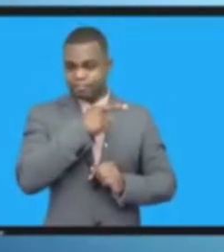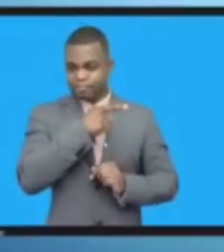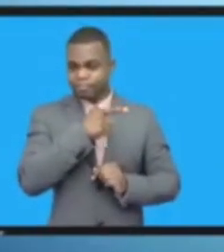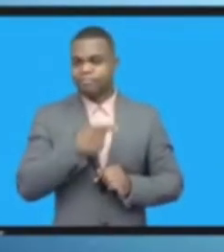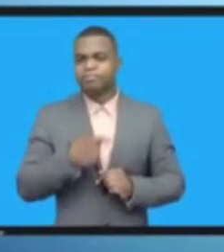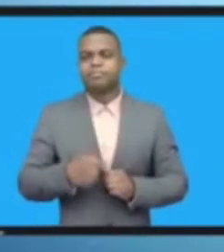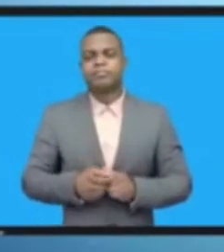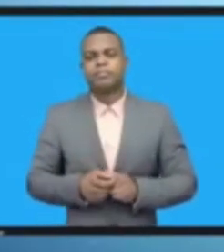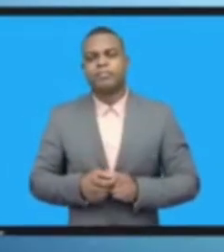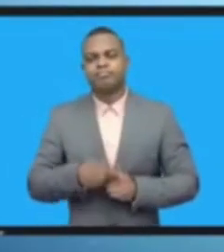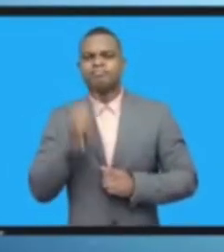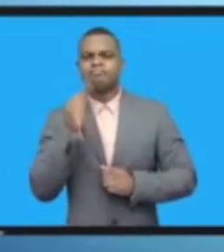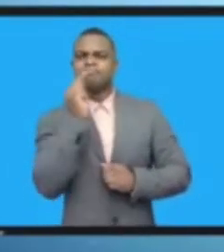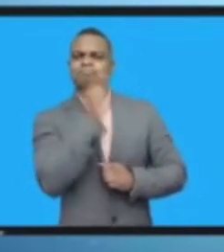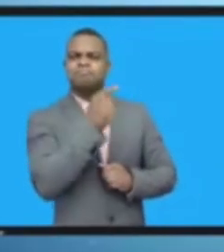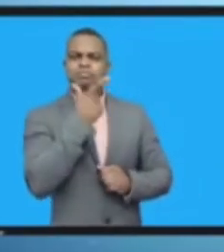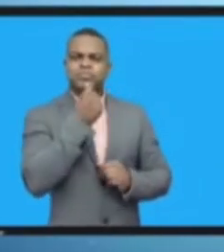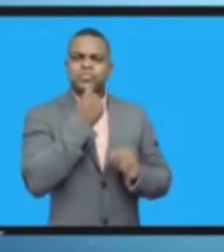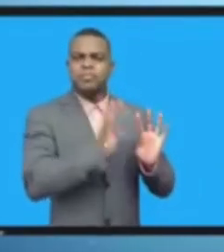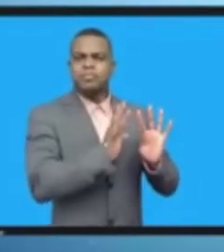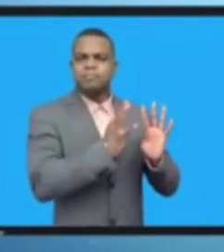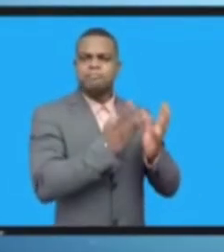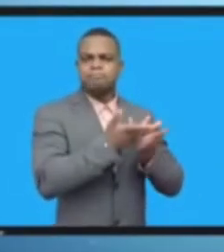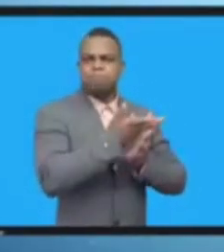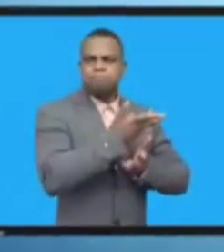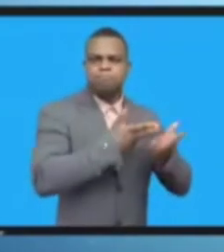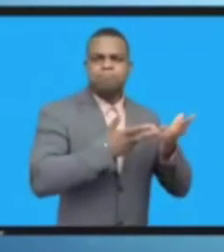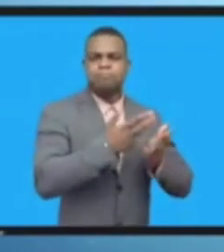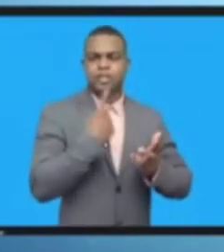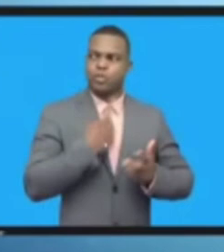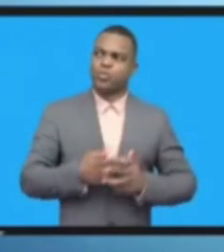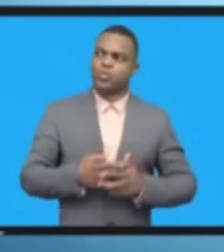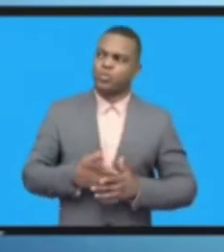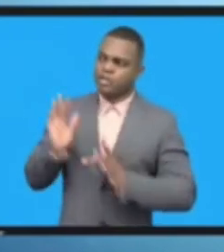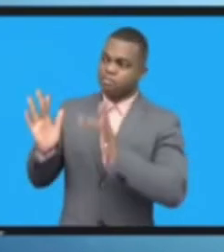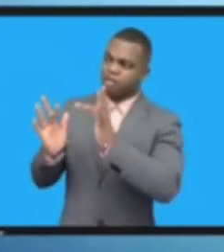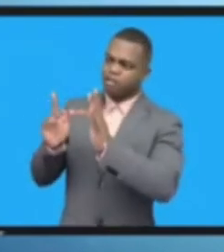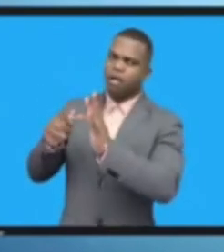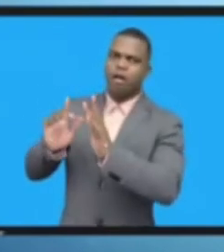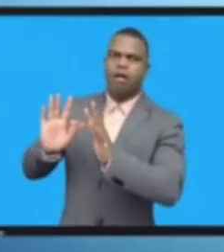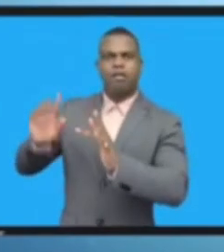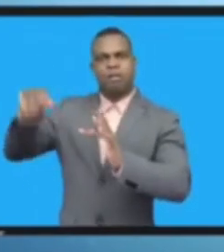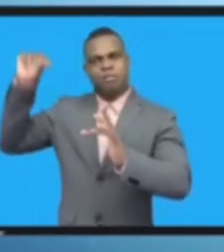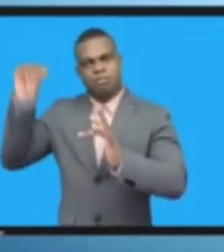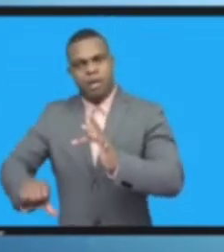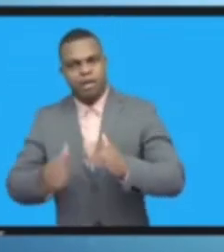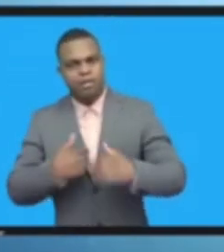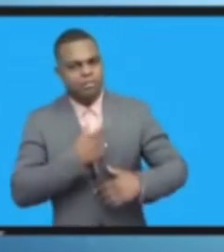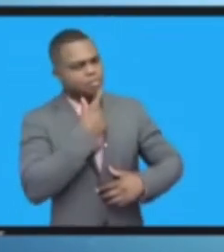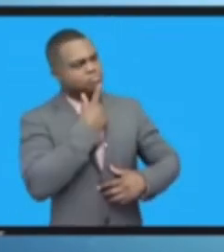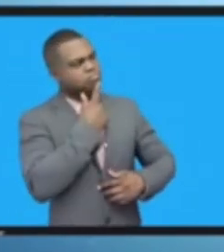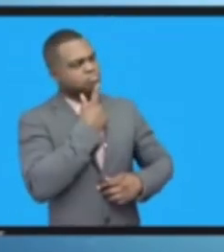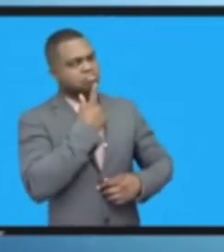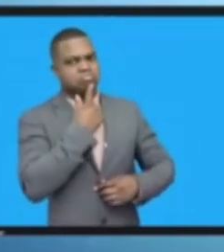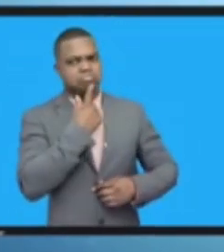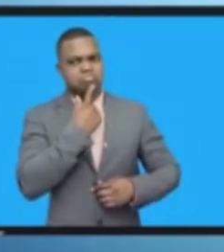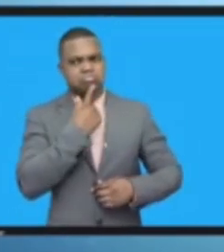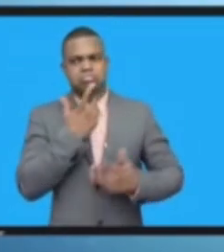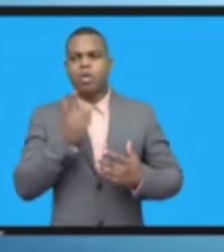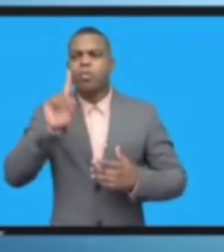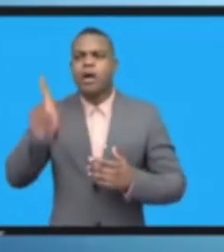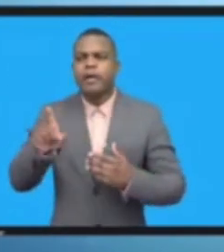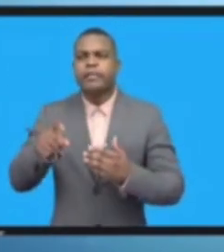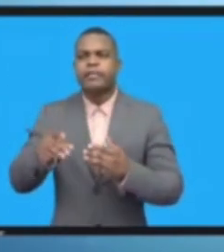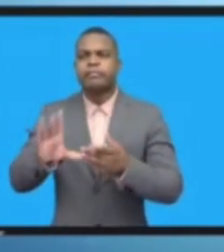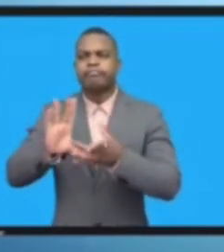تحدث البعض إذن كنت في اجتماع فريقي عملي المنتدى في جناب وكانوا يتحدثون